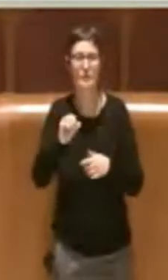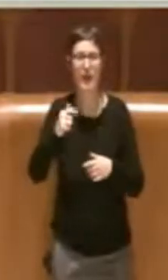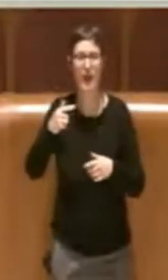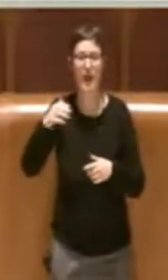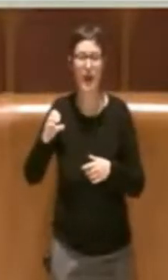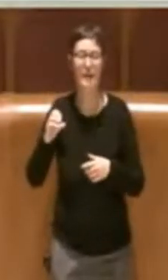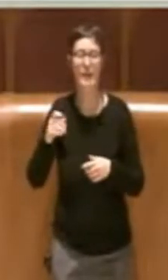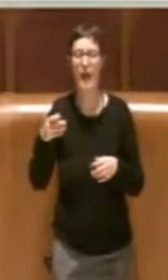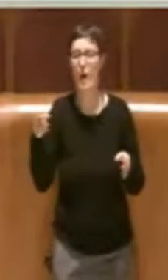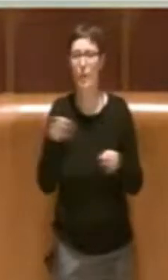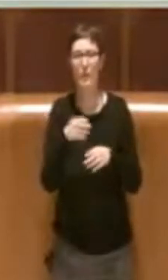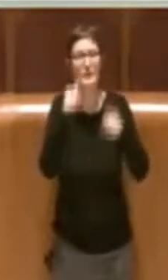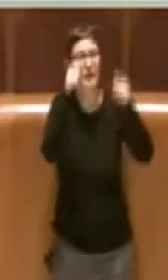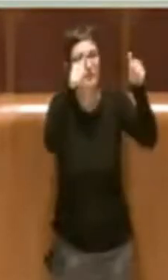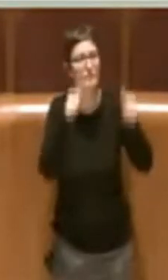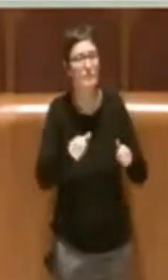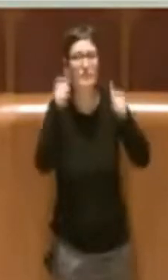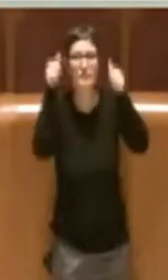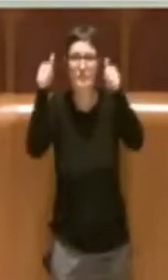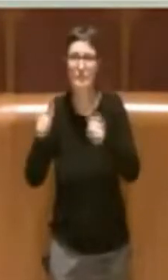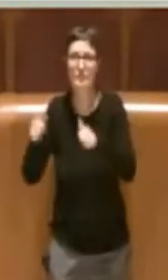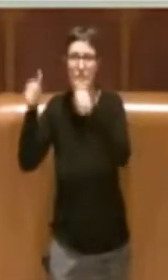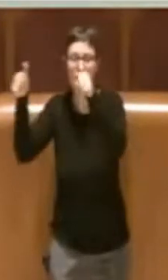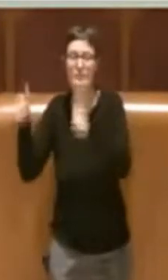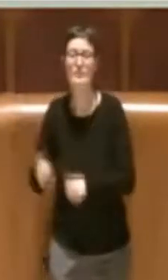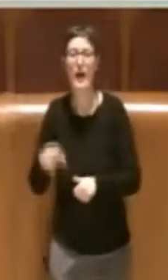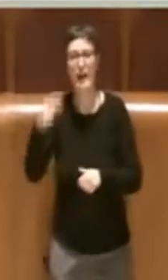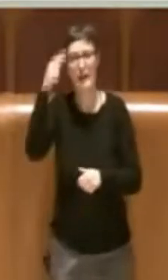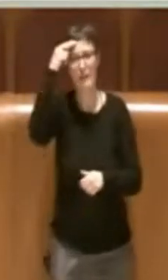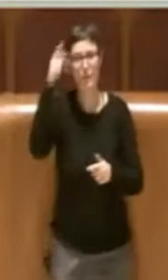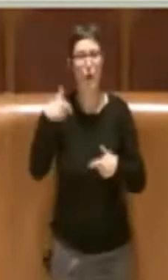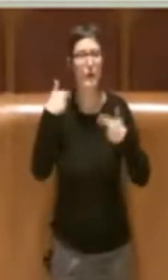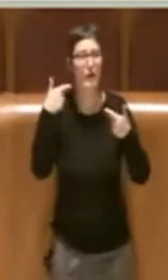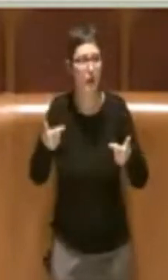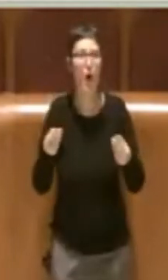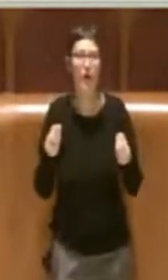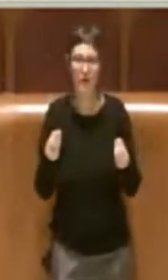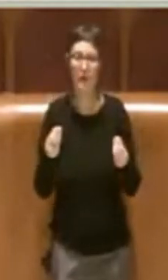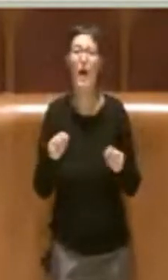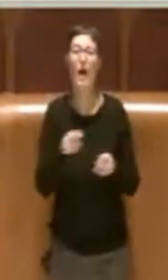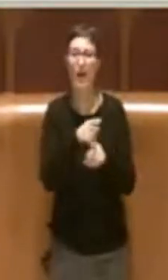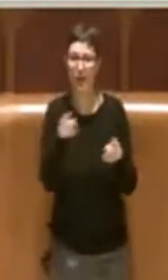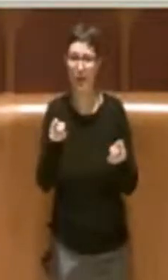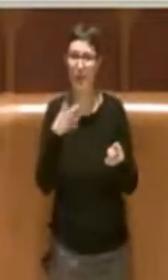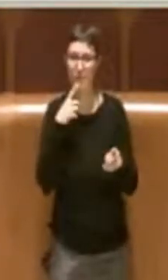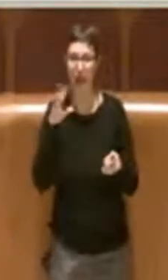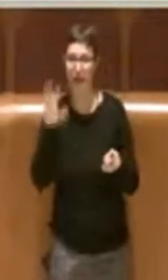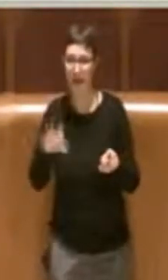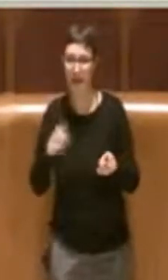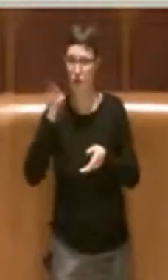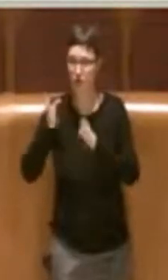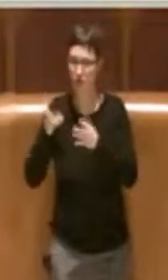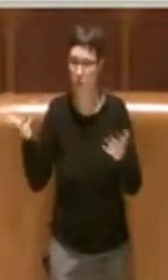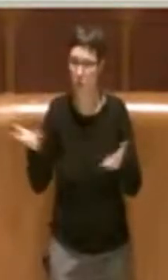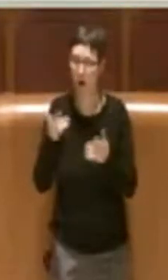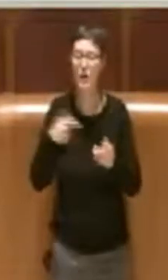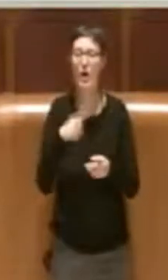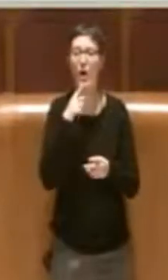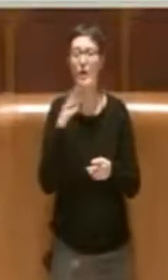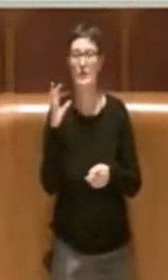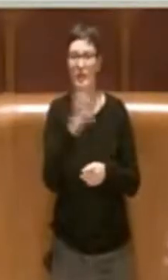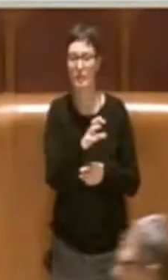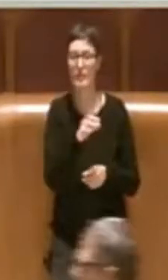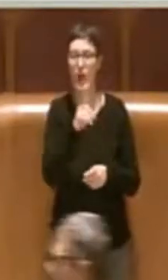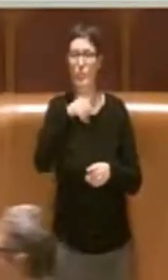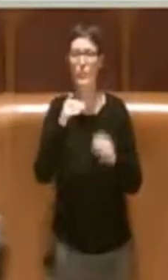ricordano ovviamente a cosa si va incontro anche a livello ovviamente penale qualora si